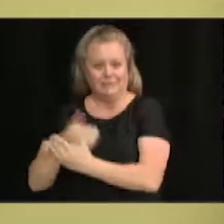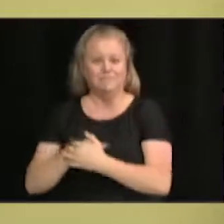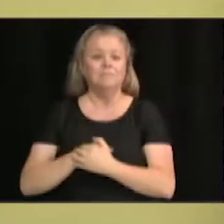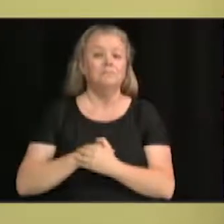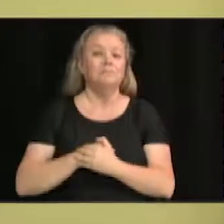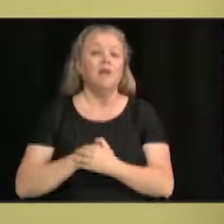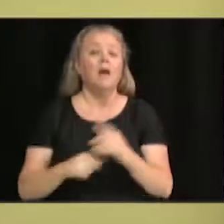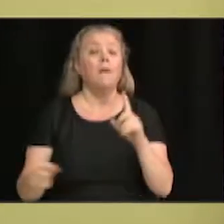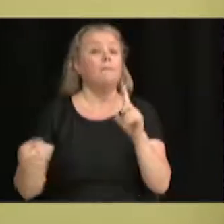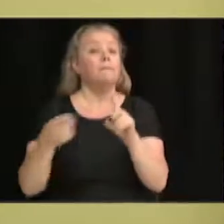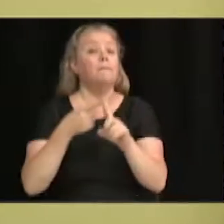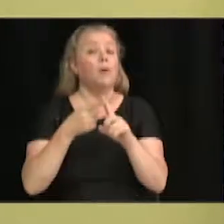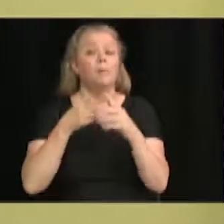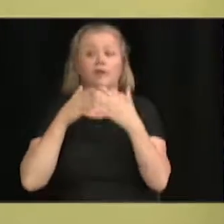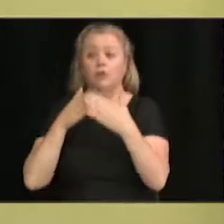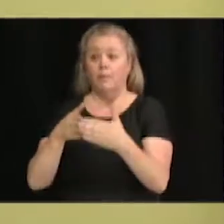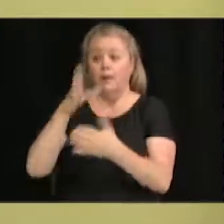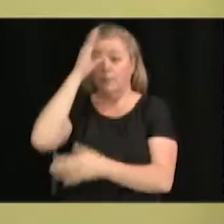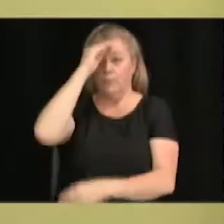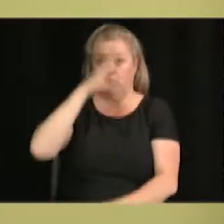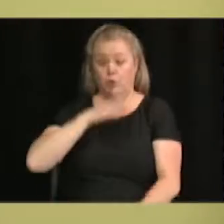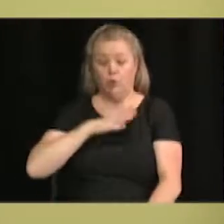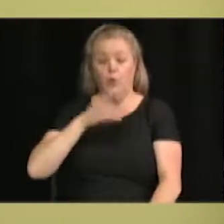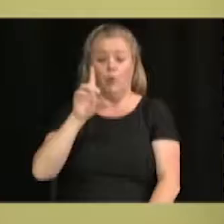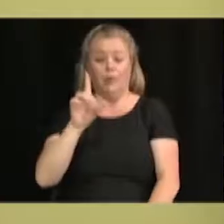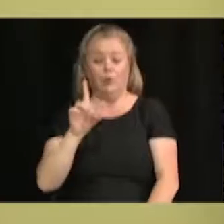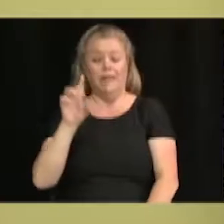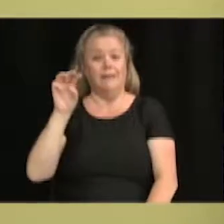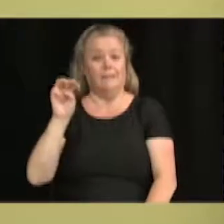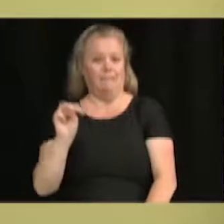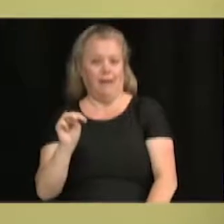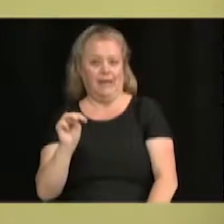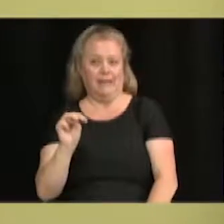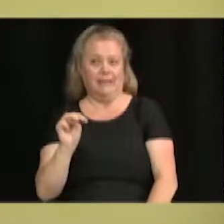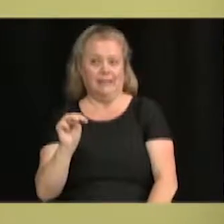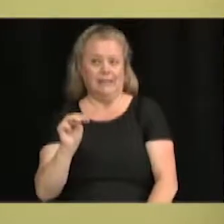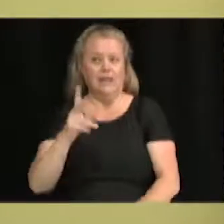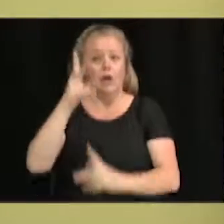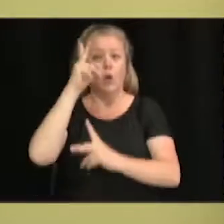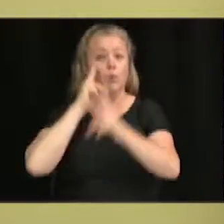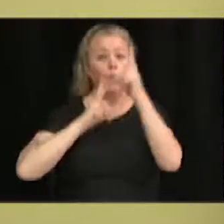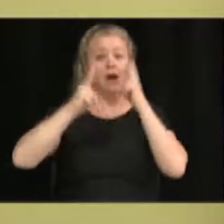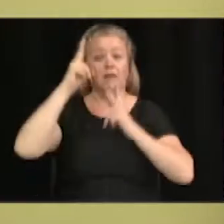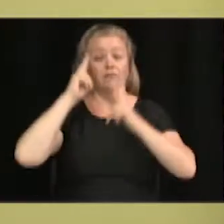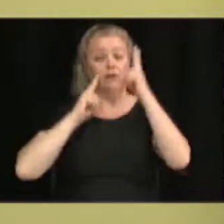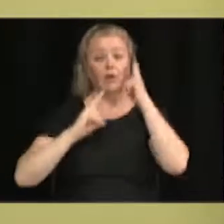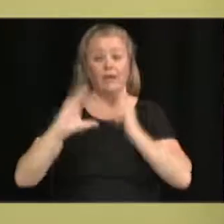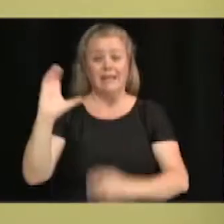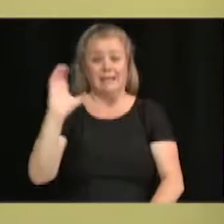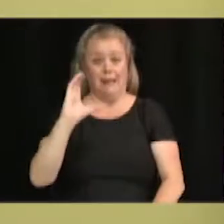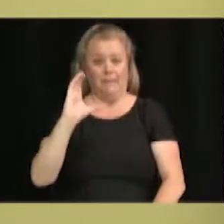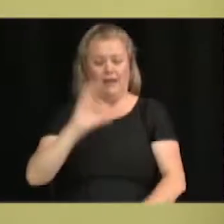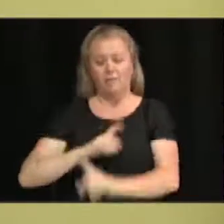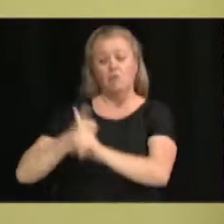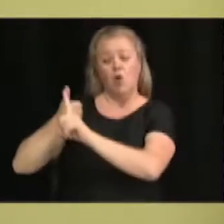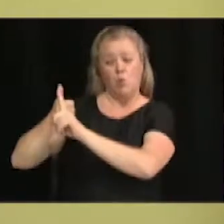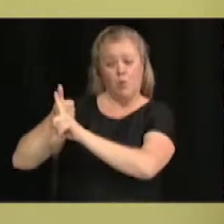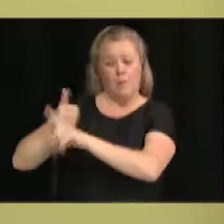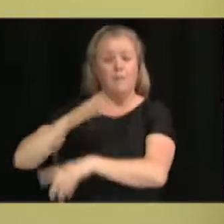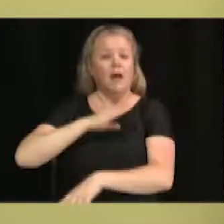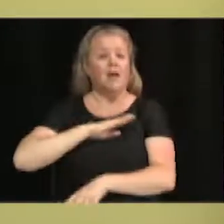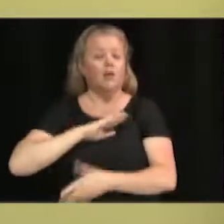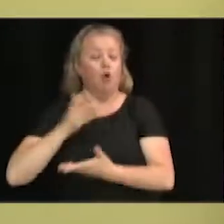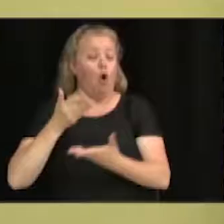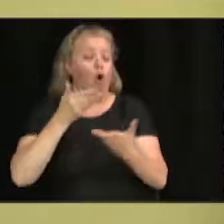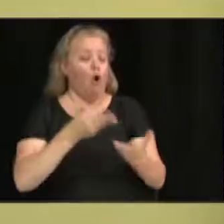Je vais demander à M. Marquis, Denis Marquis, de Coiffeur Capri, qui donne un rabais sur la carte d'accès jeunesse aux